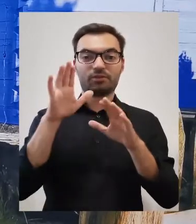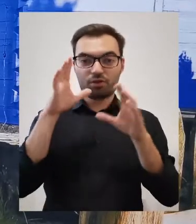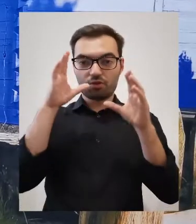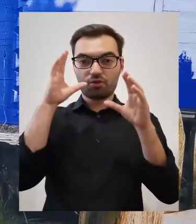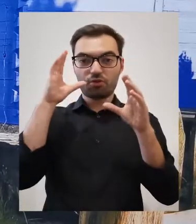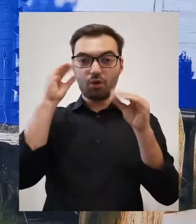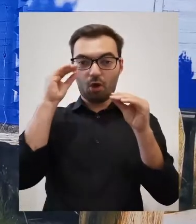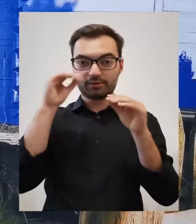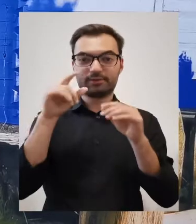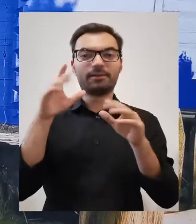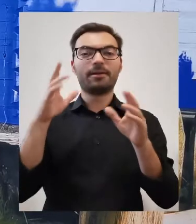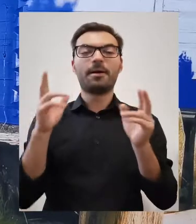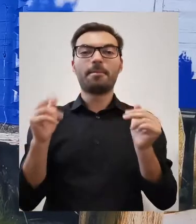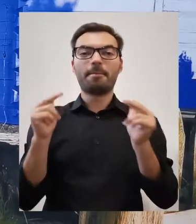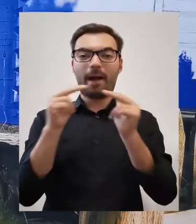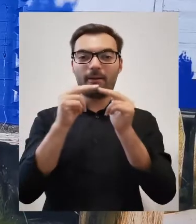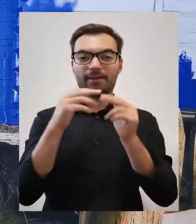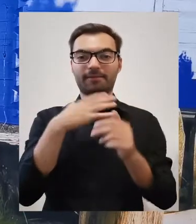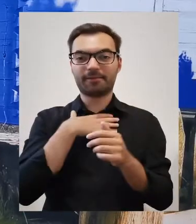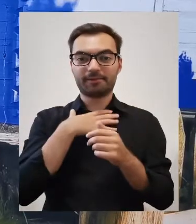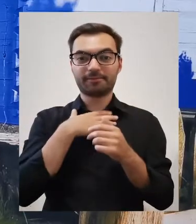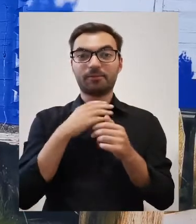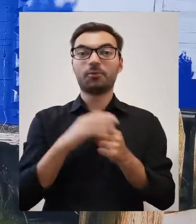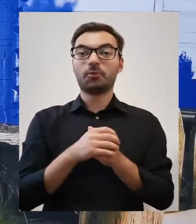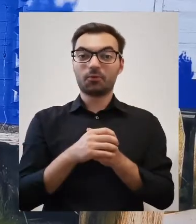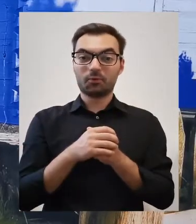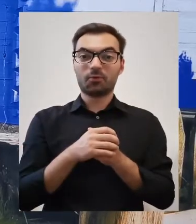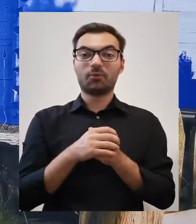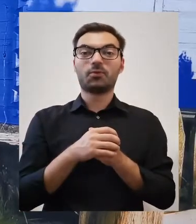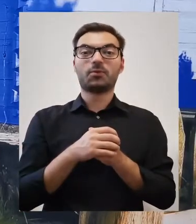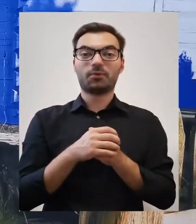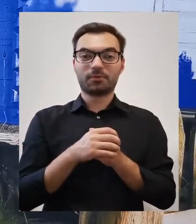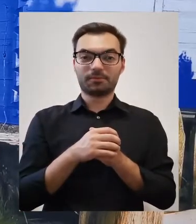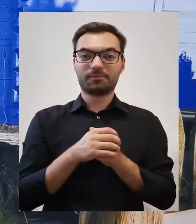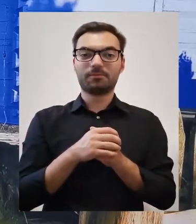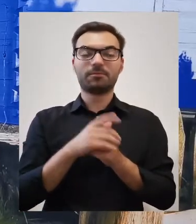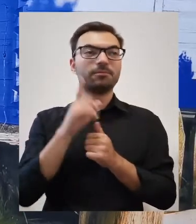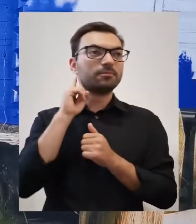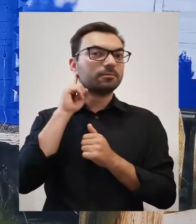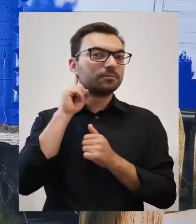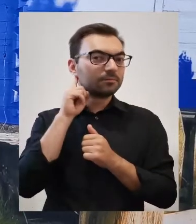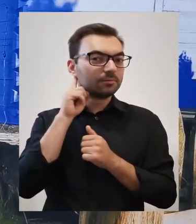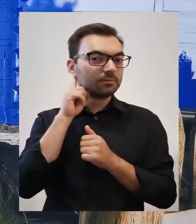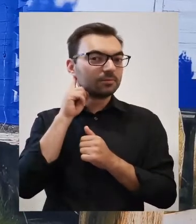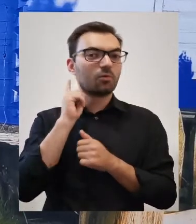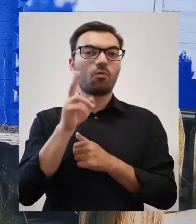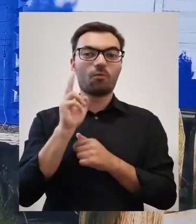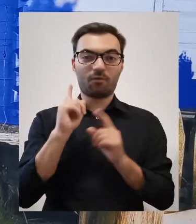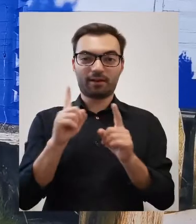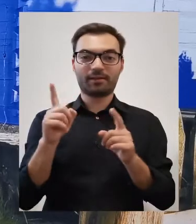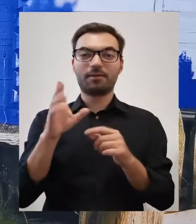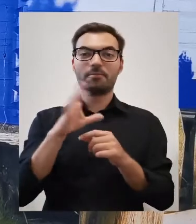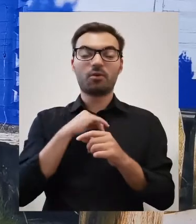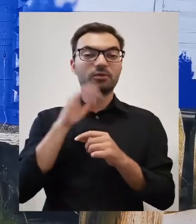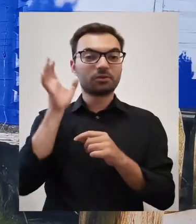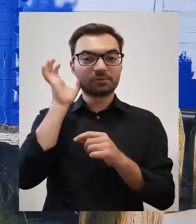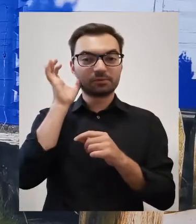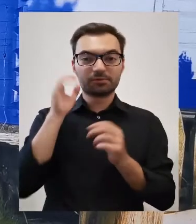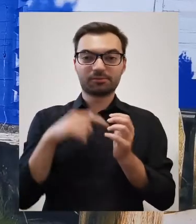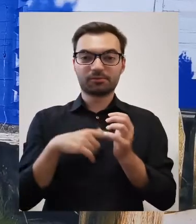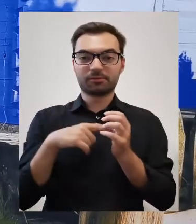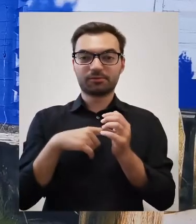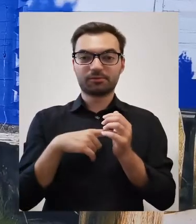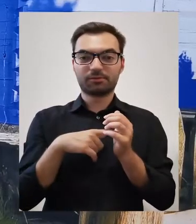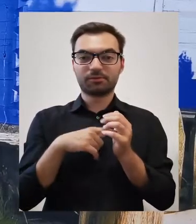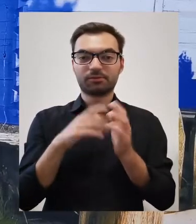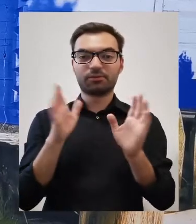spędzić noc w Pałacu Wilanowskim, no to drodzy Państwo proszę nadstawiać ucha, bo można będzie